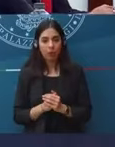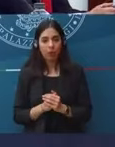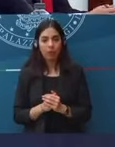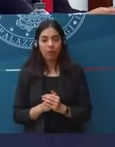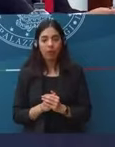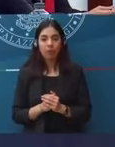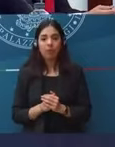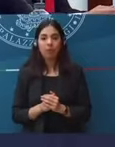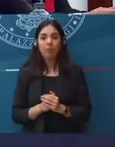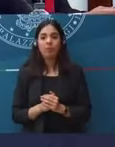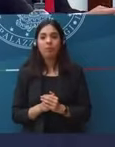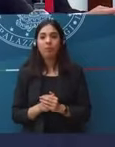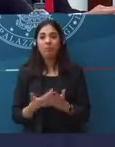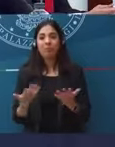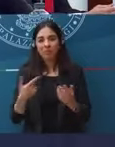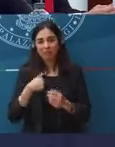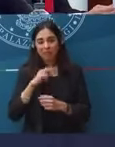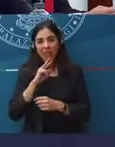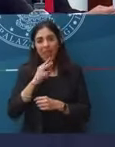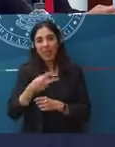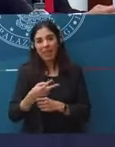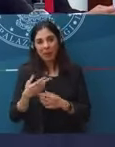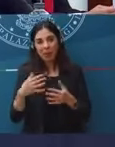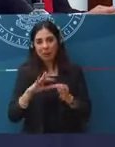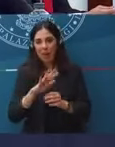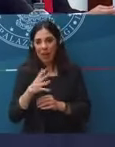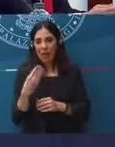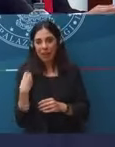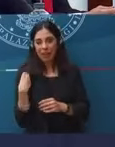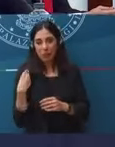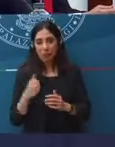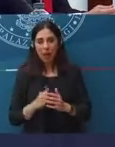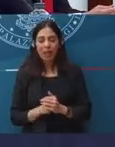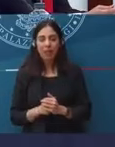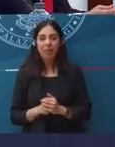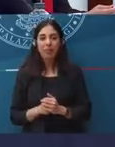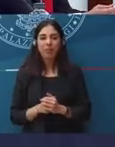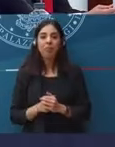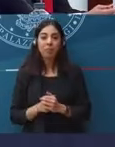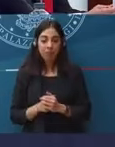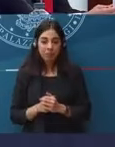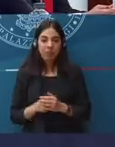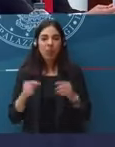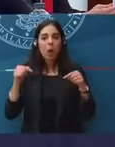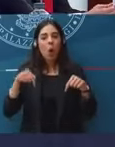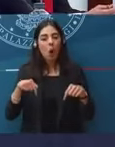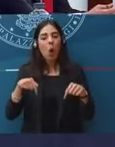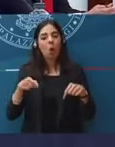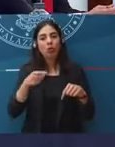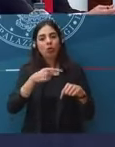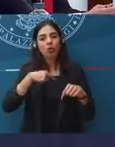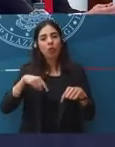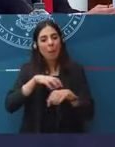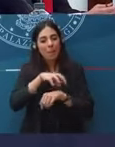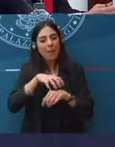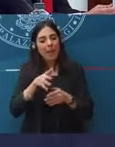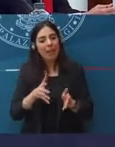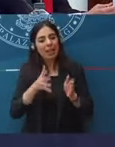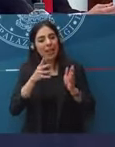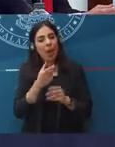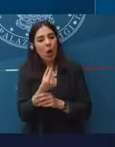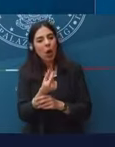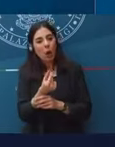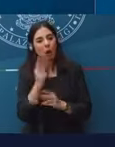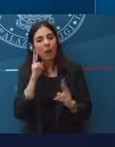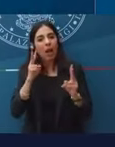Allora, rispondo io sull'altro quesito. Sì, oggi abbiamo incontrato al Ministero dell'Economia